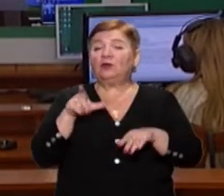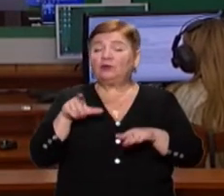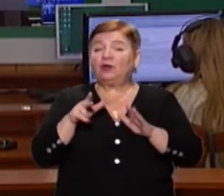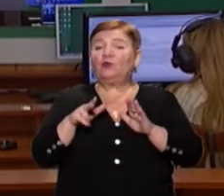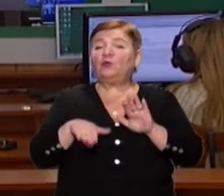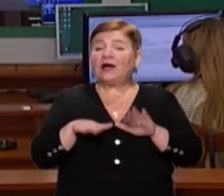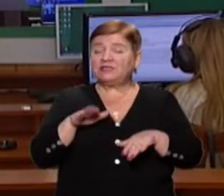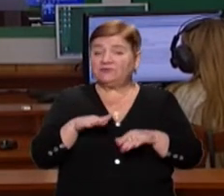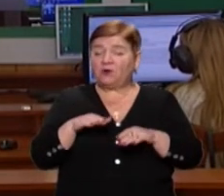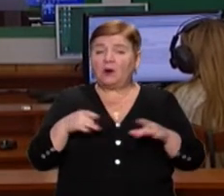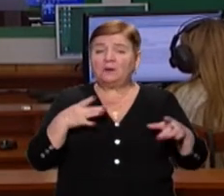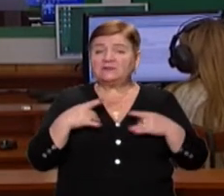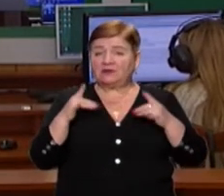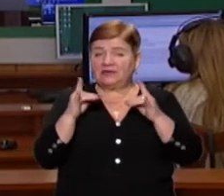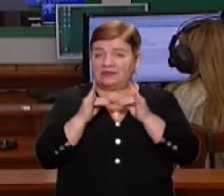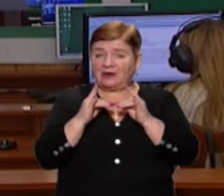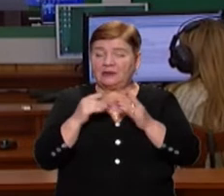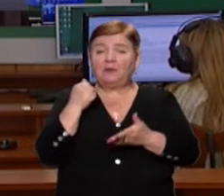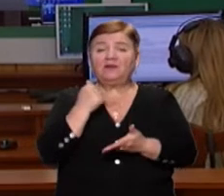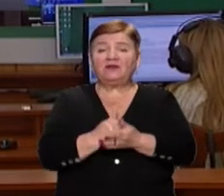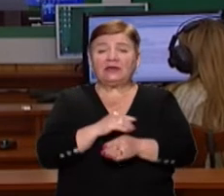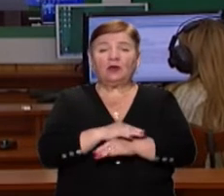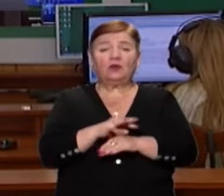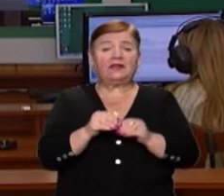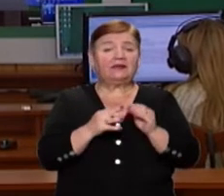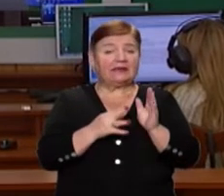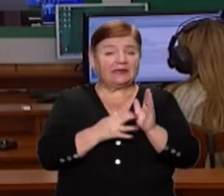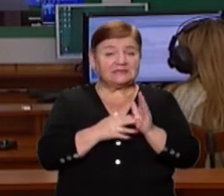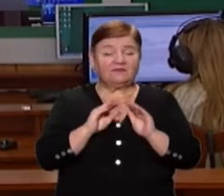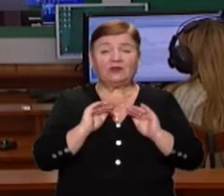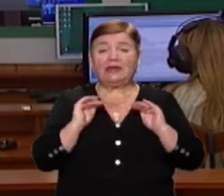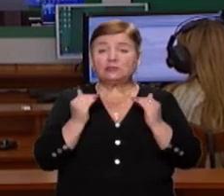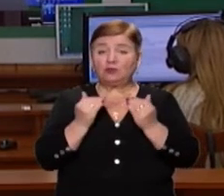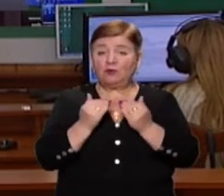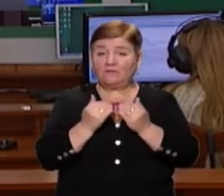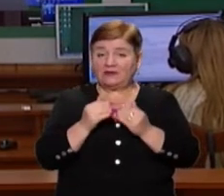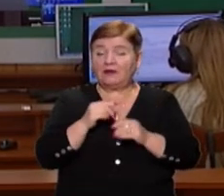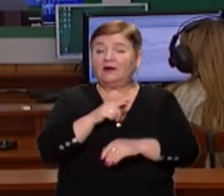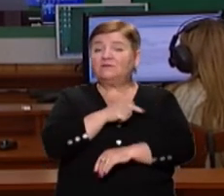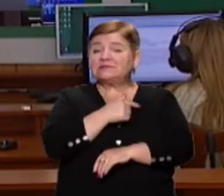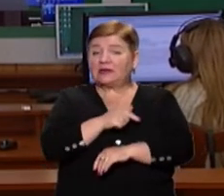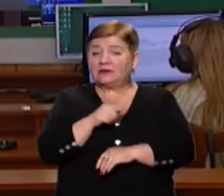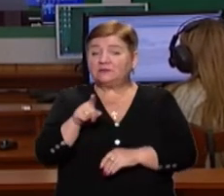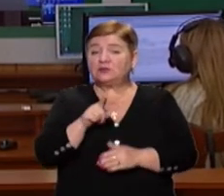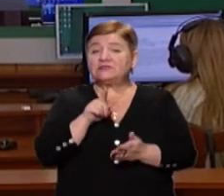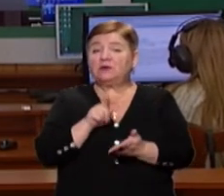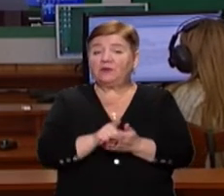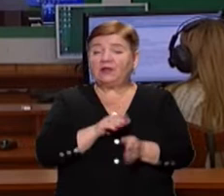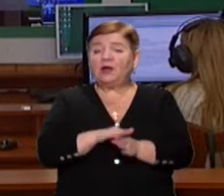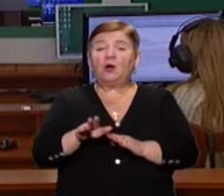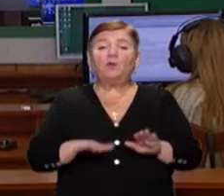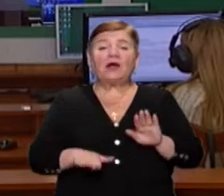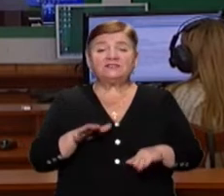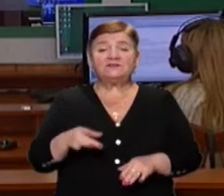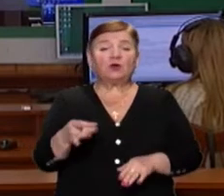психоневрологічному інтернаті за добу підтвердили ковід-19. Вони ізольовані в закладі. Про це повідомив виконувач обов'язків директора